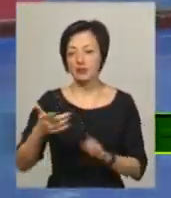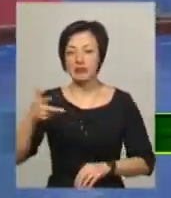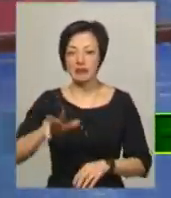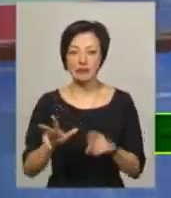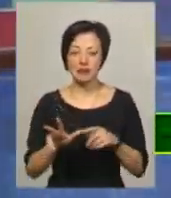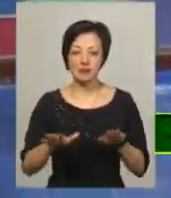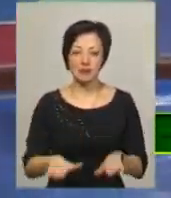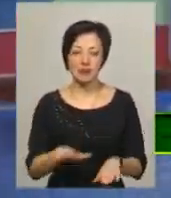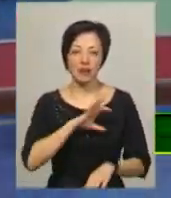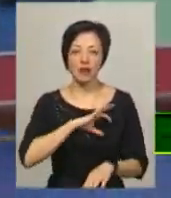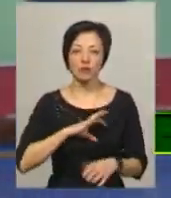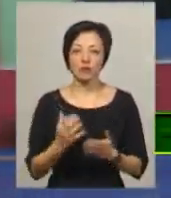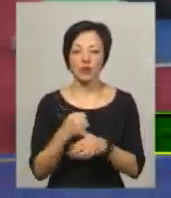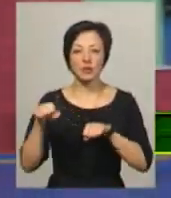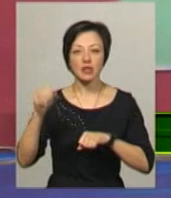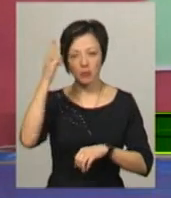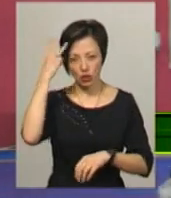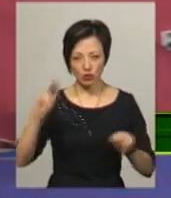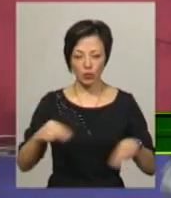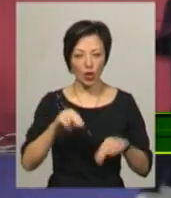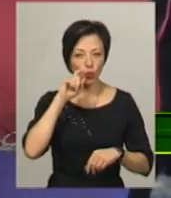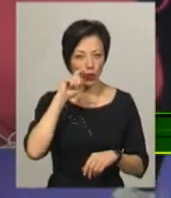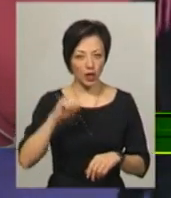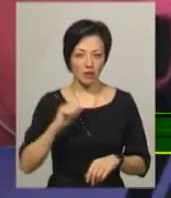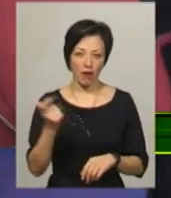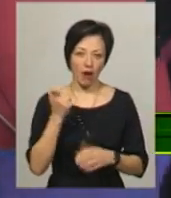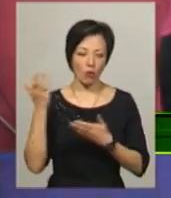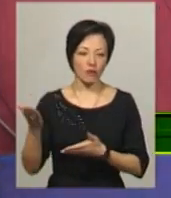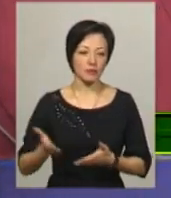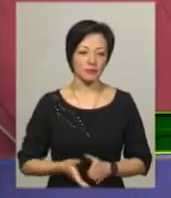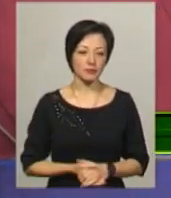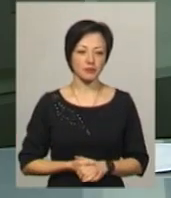бронзових нагороди здобули боксерки Хмельниччини на чемпіонаті України в Харкові.